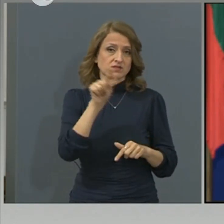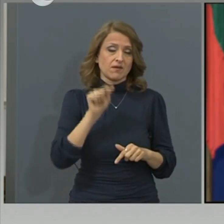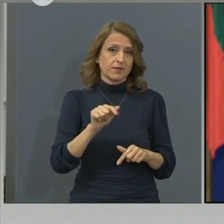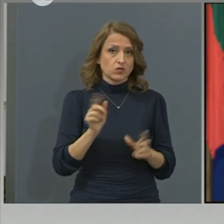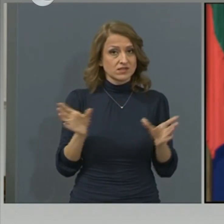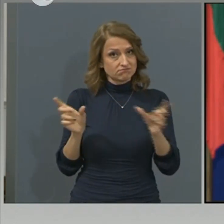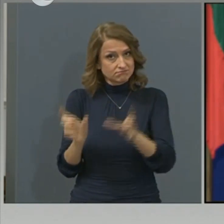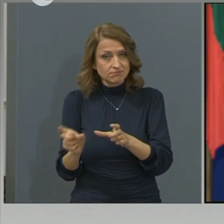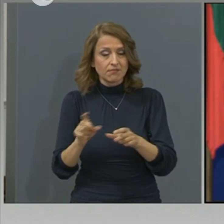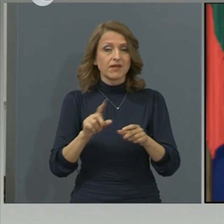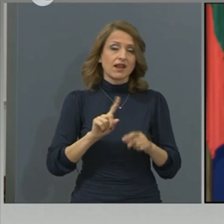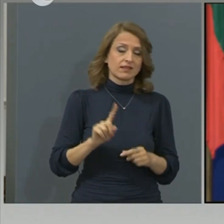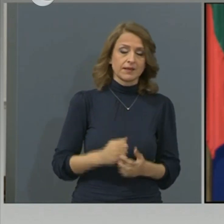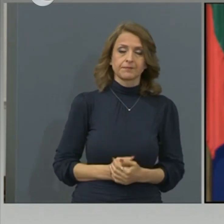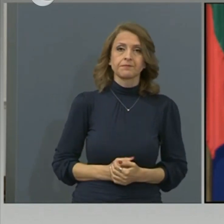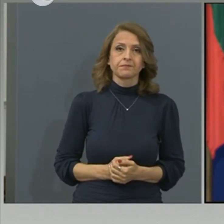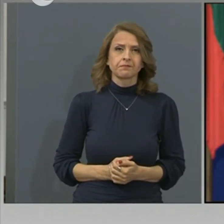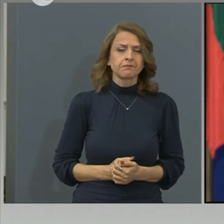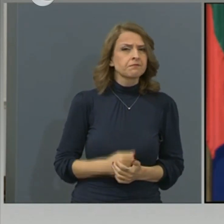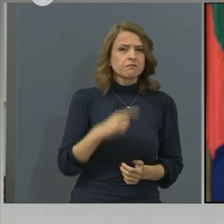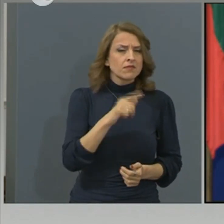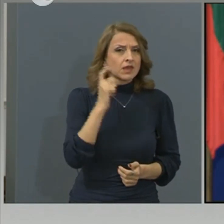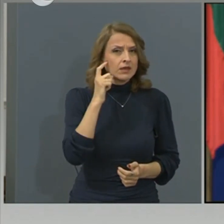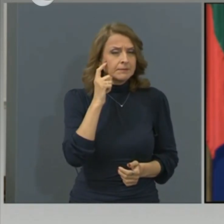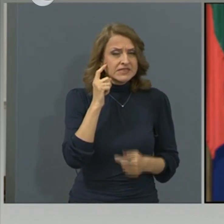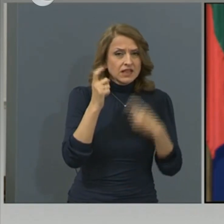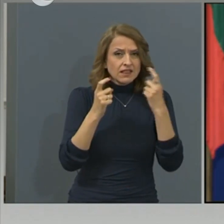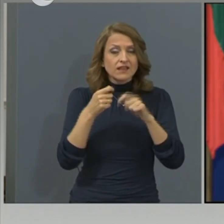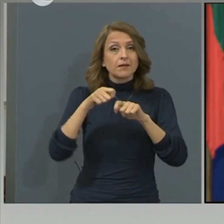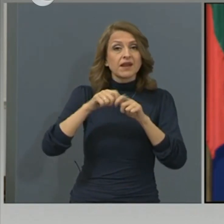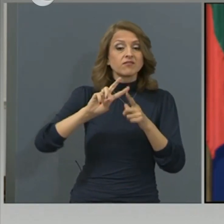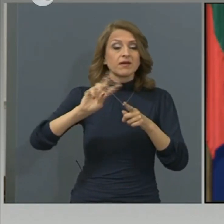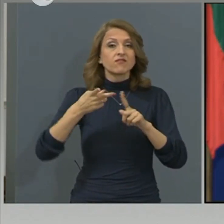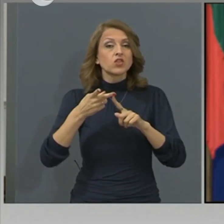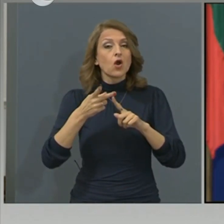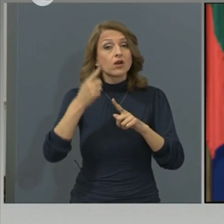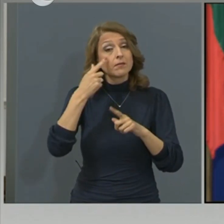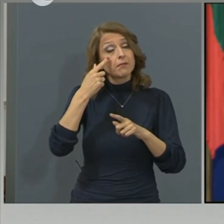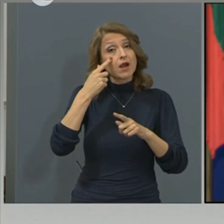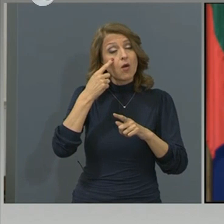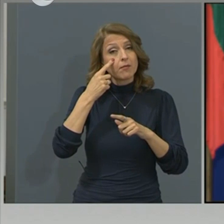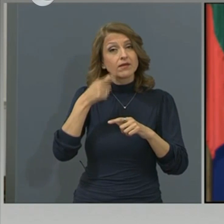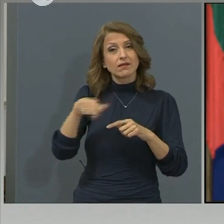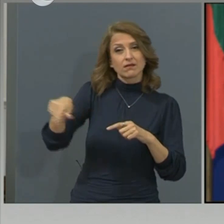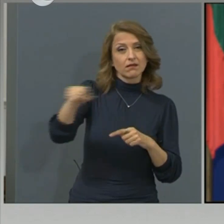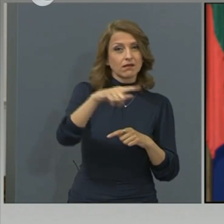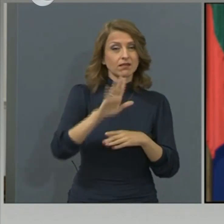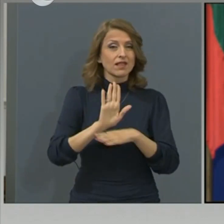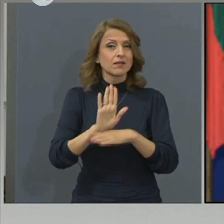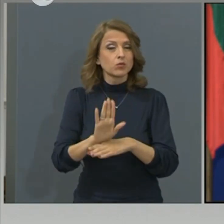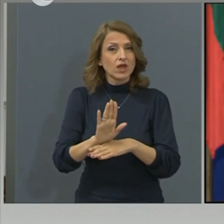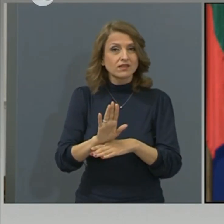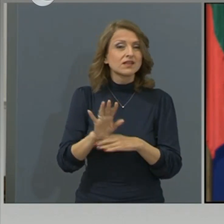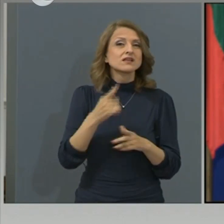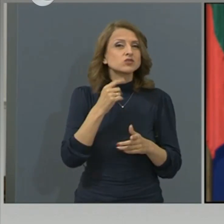Мисляте ли втори проби да се правят на депутатите след няколко дни, доколкото схващам от вашата практика, дори при изписване,